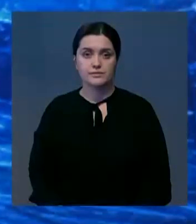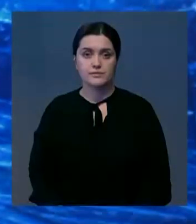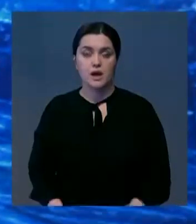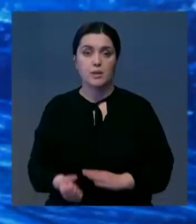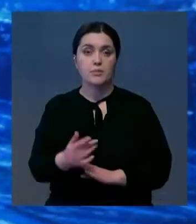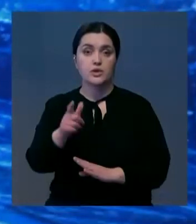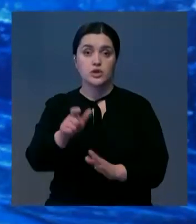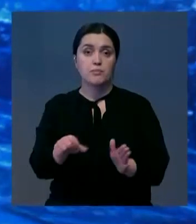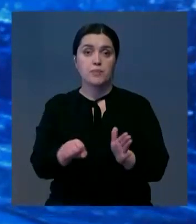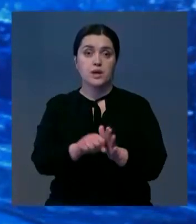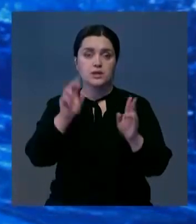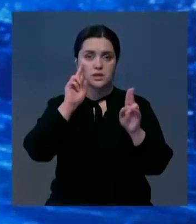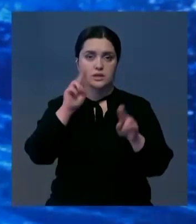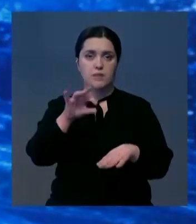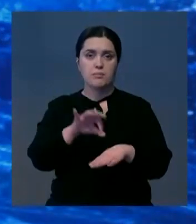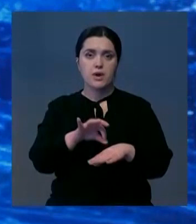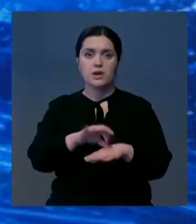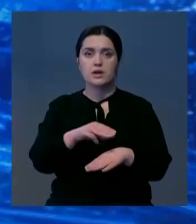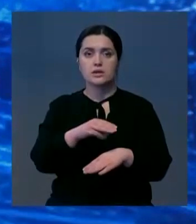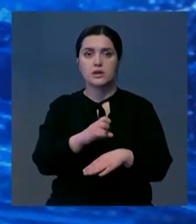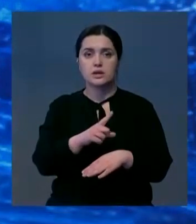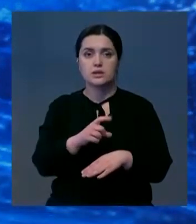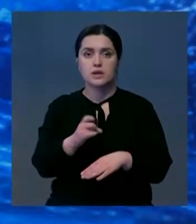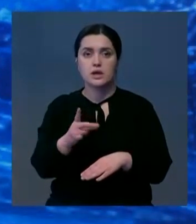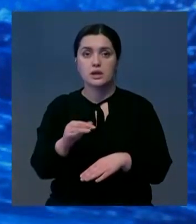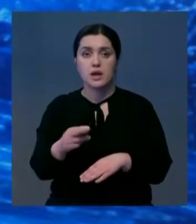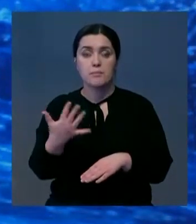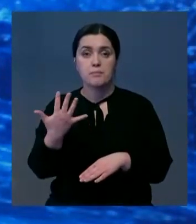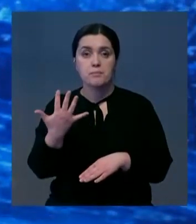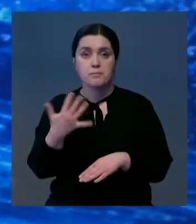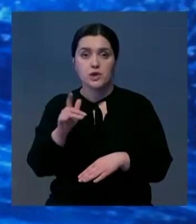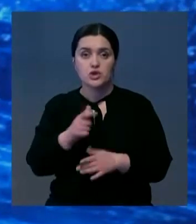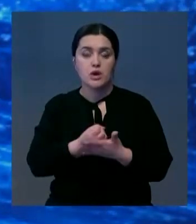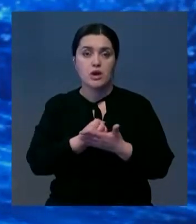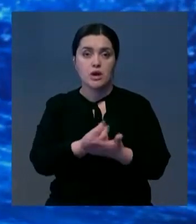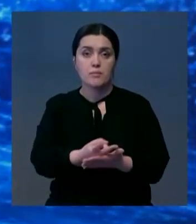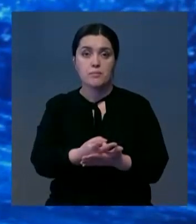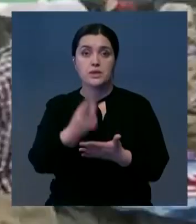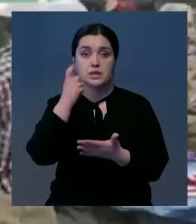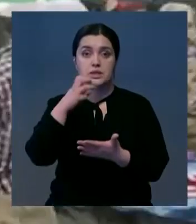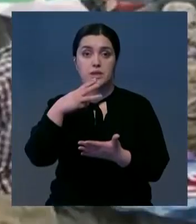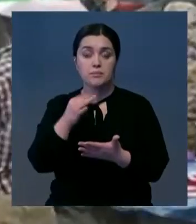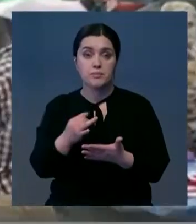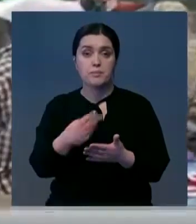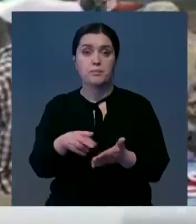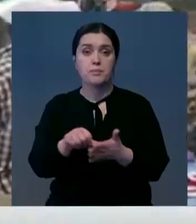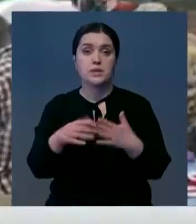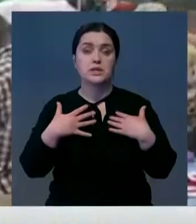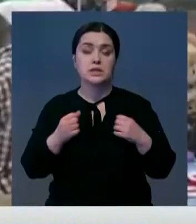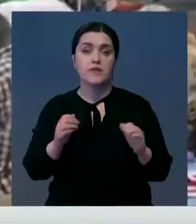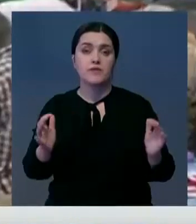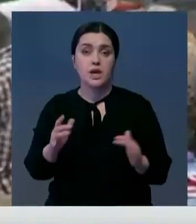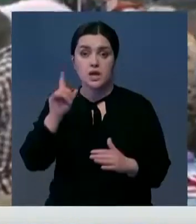меньшей мере, 15 человек погибли от неизвестной болезни в Танзании. Еще более 50 госпитализированы в больнице. Об этом сообщают СМИ со ссылкой на представителей